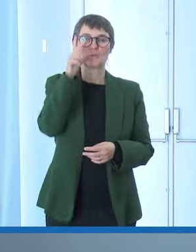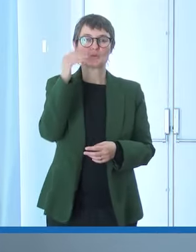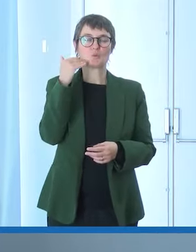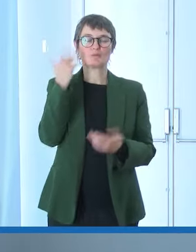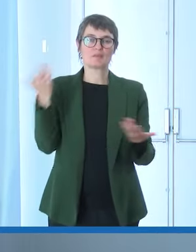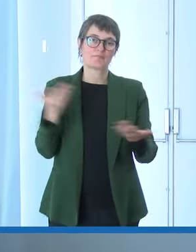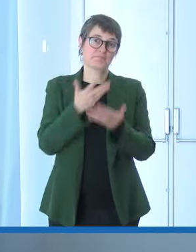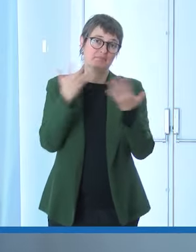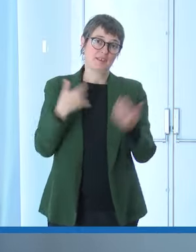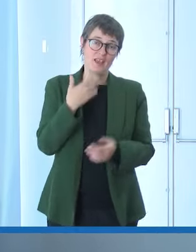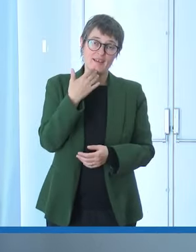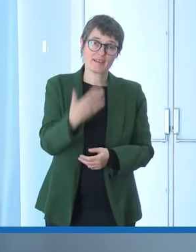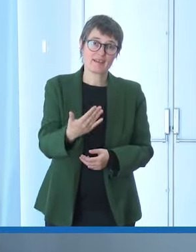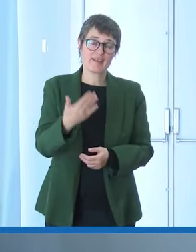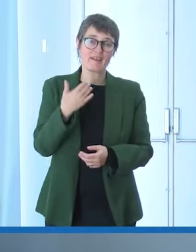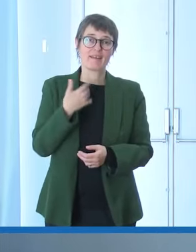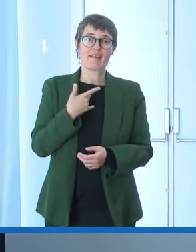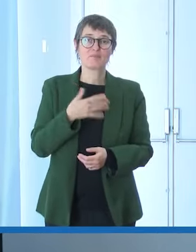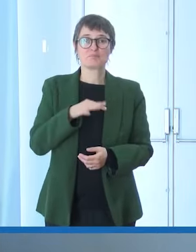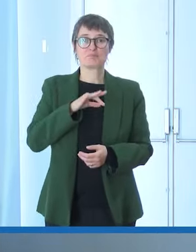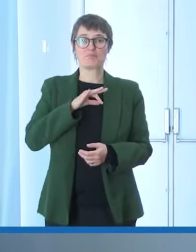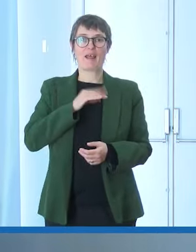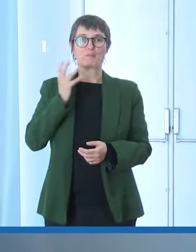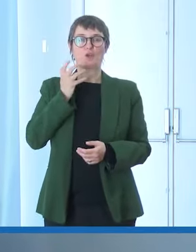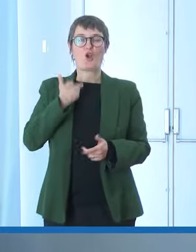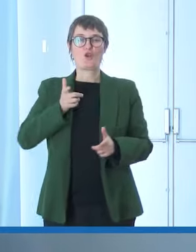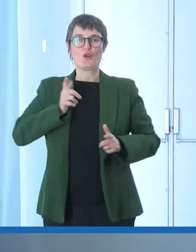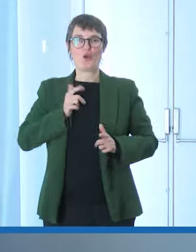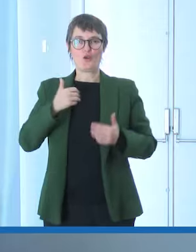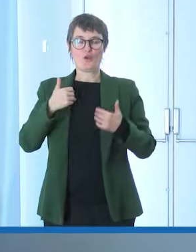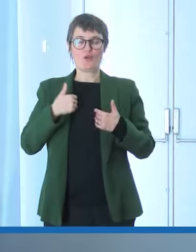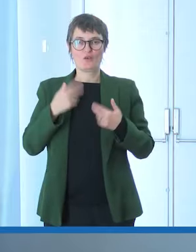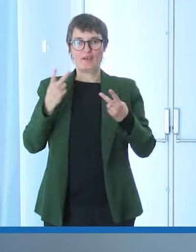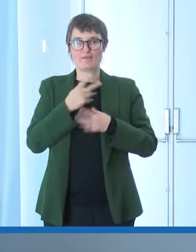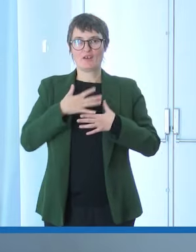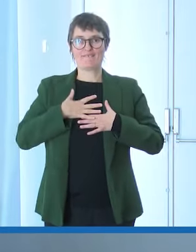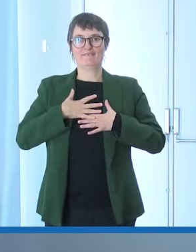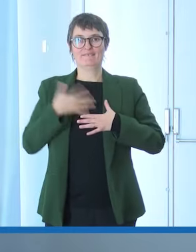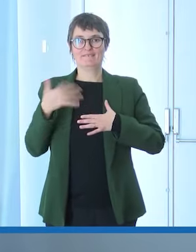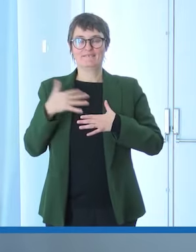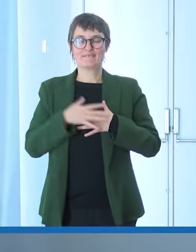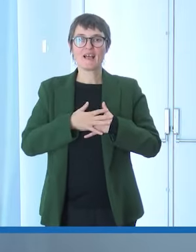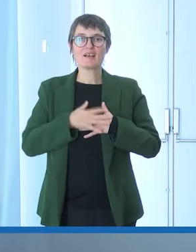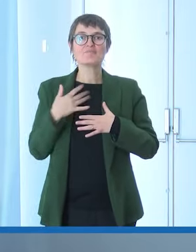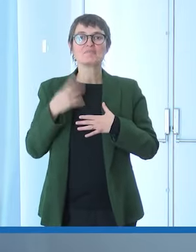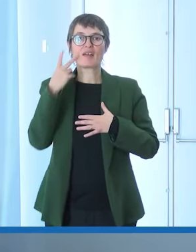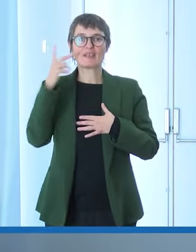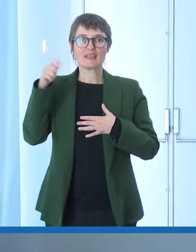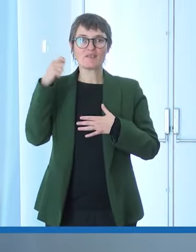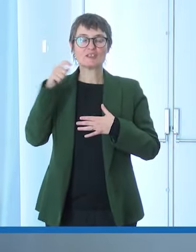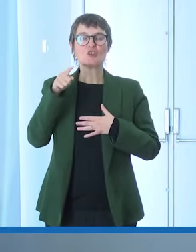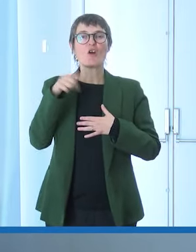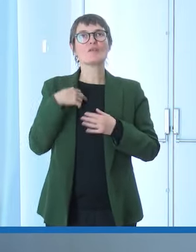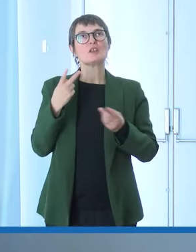chiaramente grazie per questa menzione è un onore come avete visto dal video abbiamo cercato